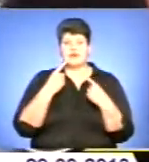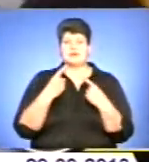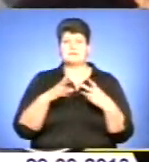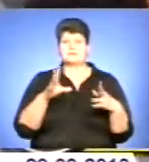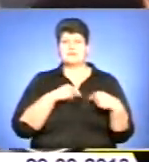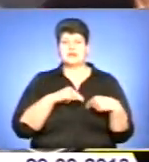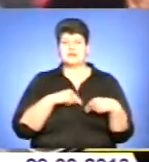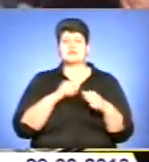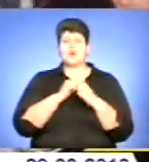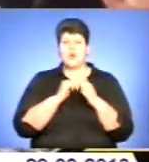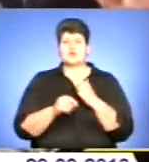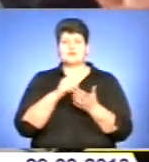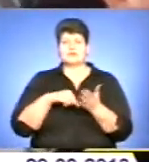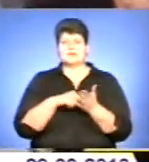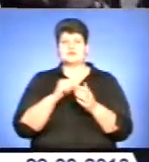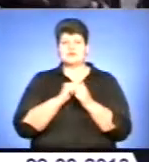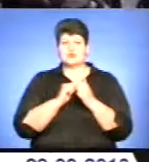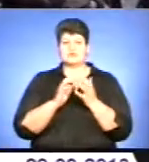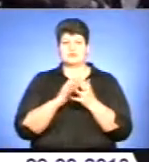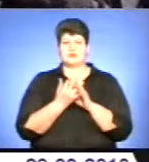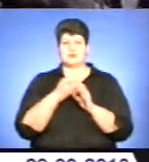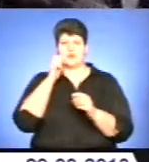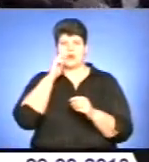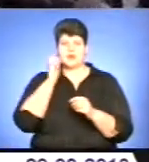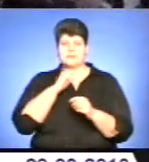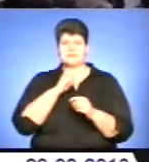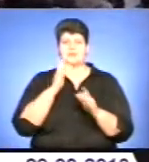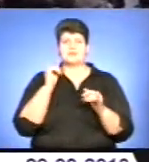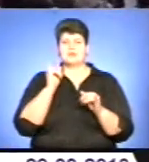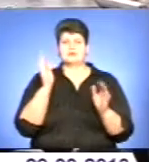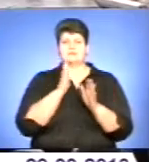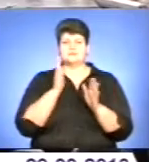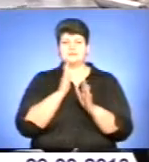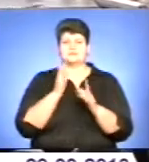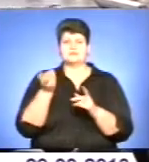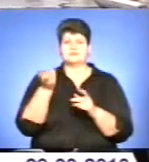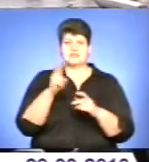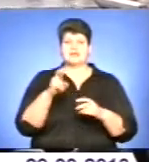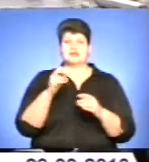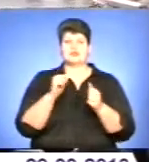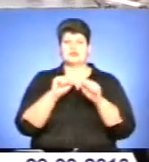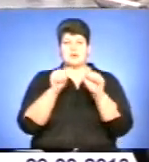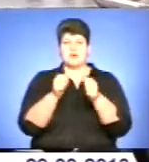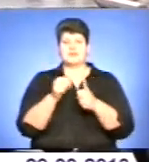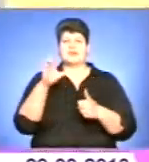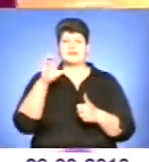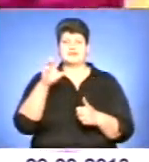опозиції, кожним містом, з кожним селом України. Попри нагоду, тернополяни прийшли на мітинг біля пам'ятника Степану Бандері.